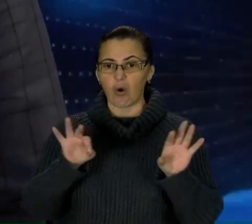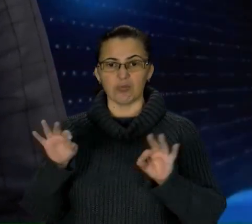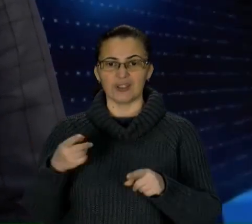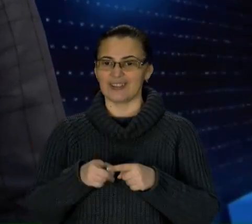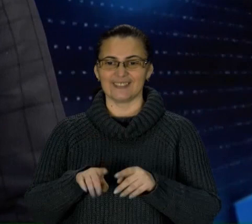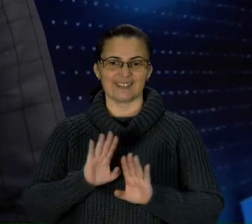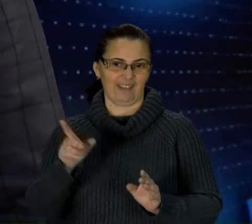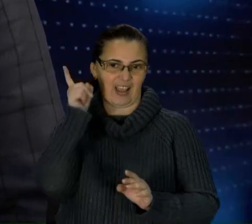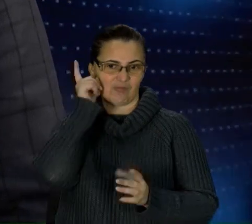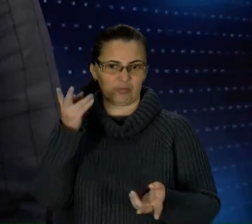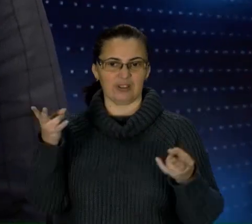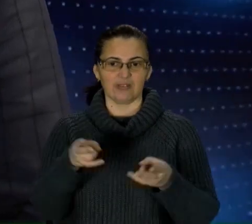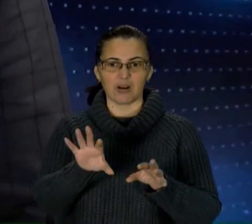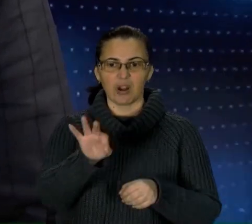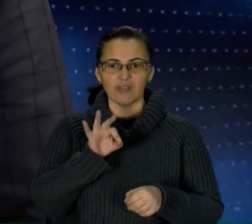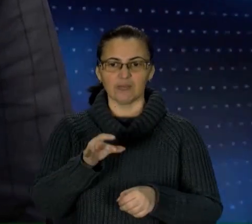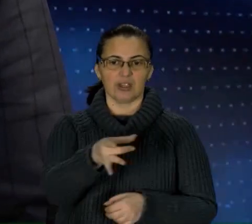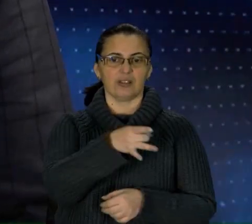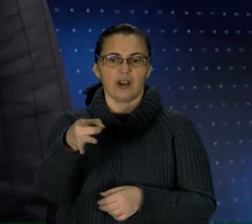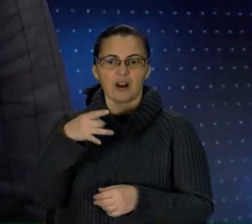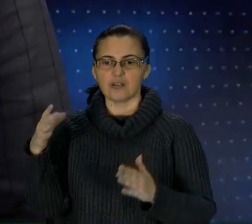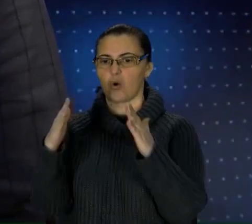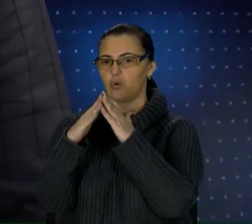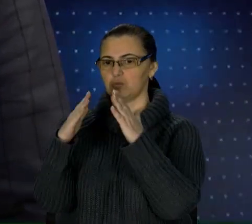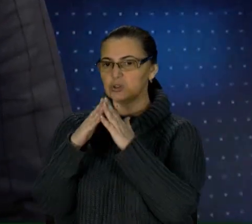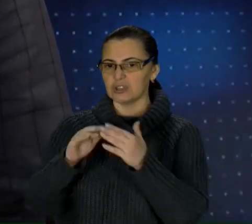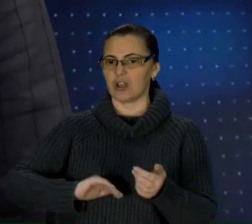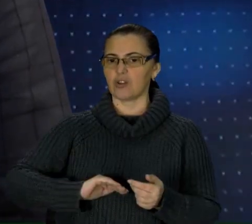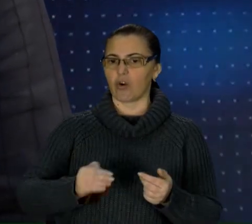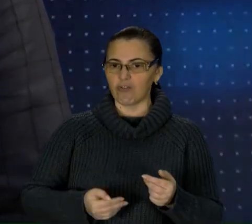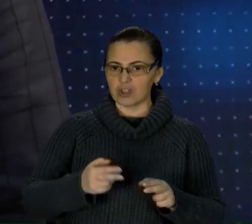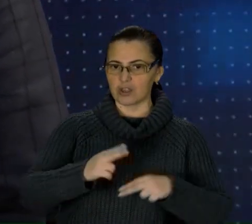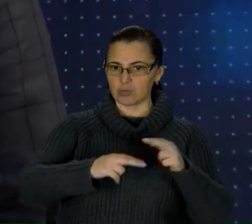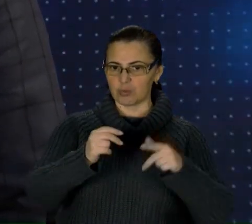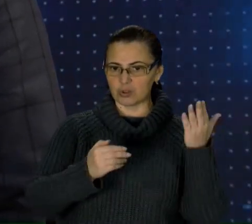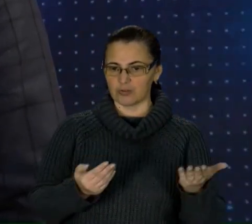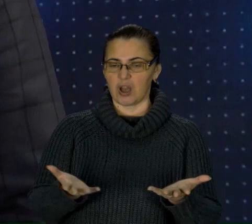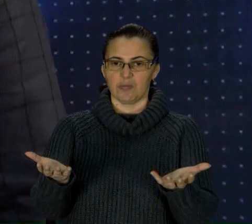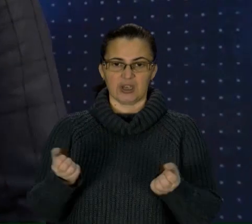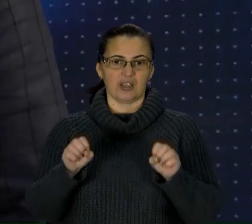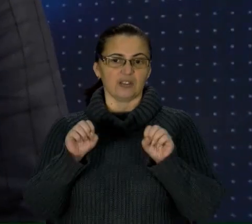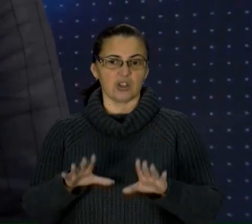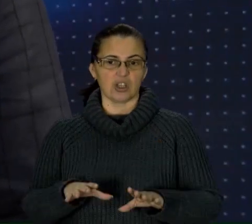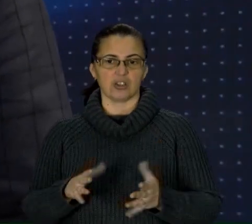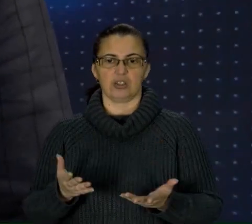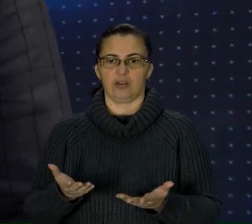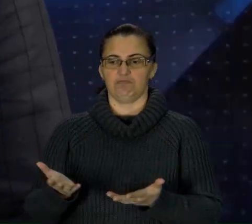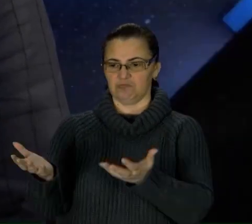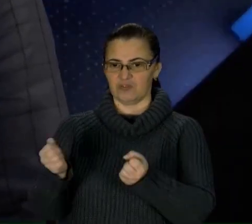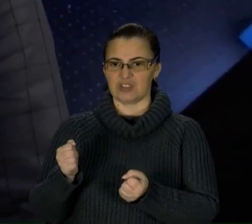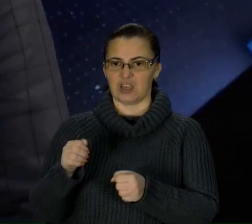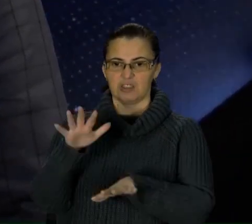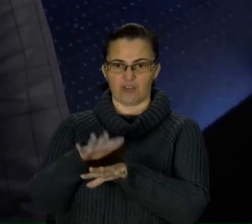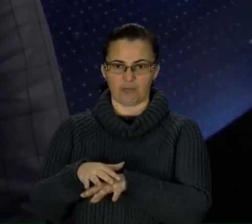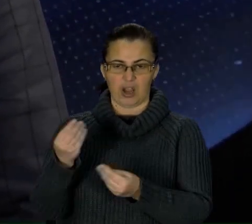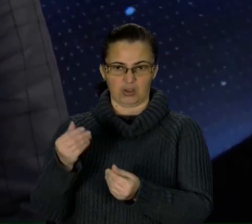вибрати район, потрібно вибрати будинок, забудовника, прийняти рішення, взяти значну суму в кредит. Тобто це